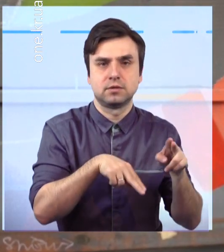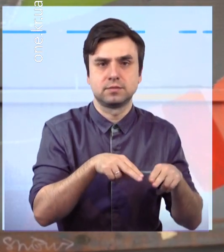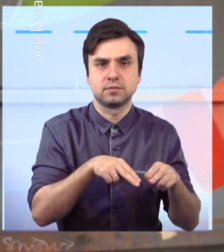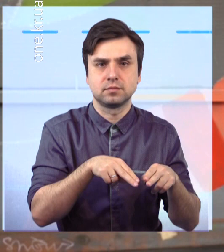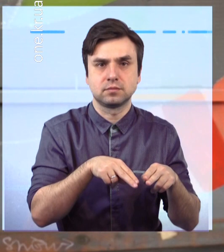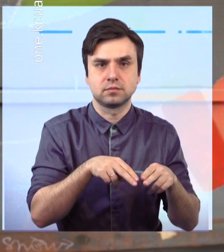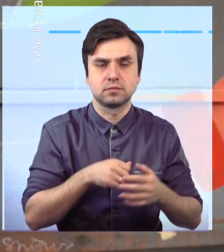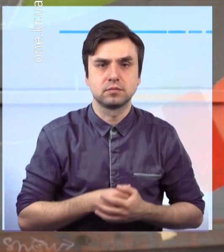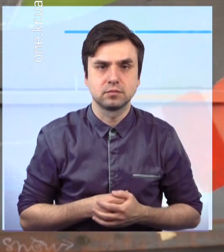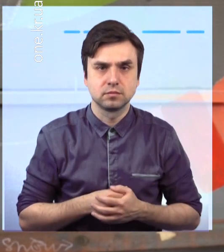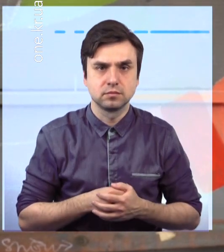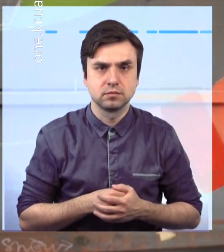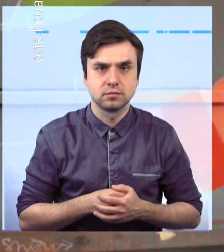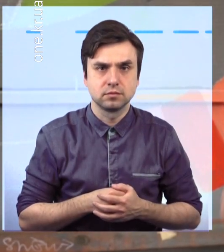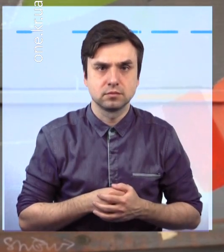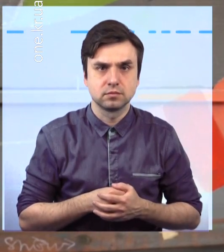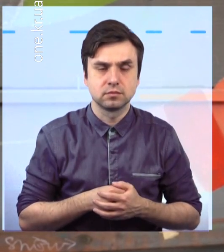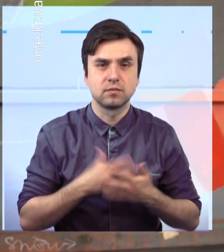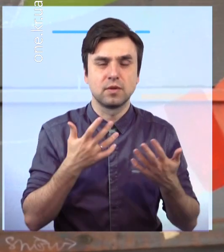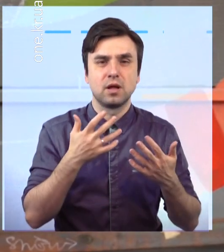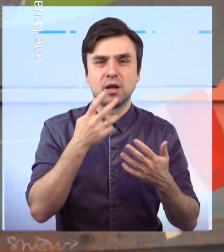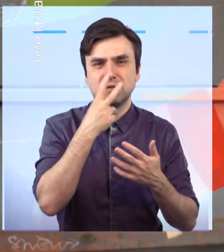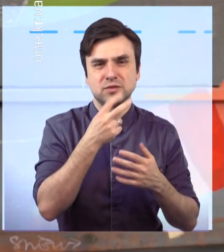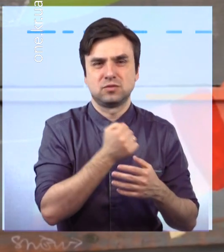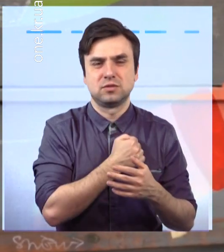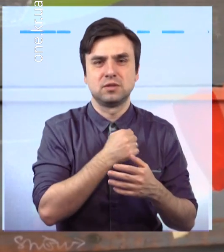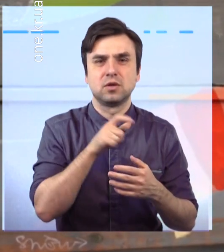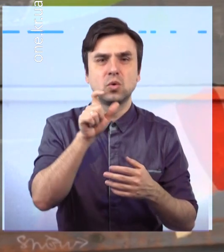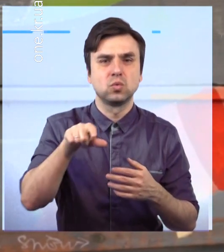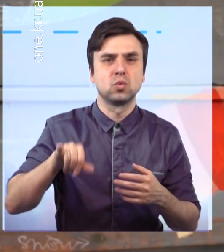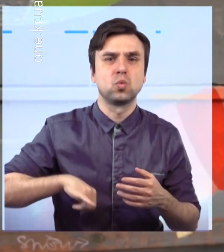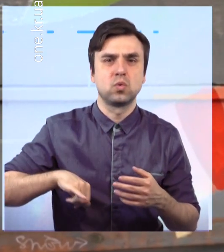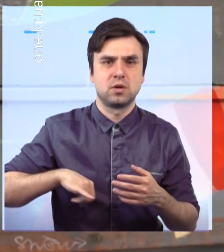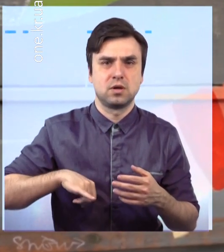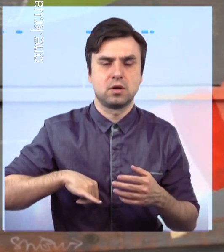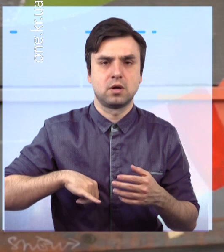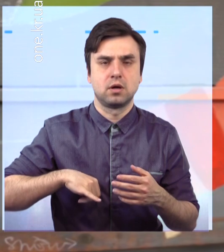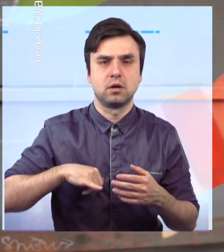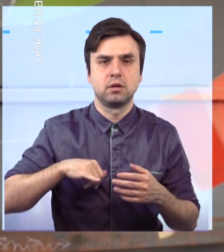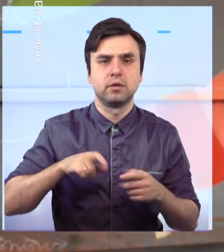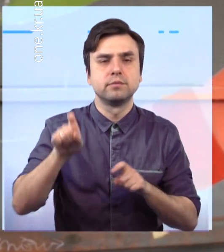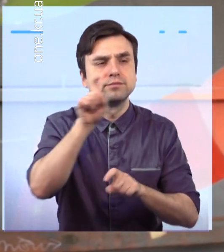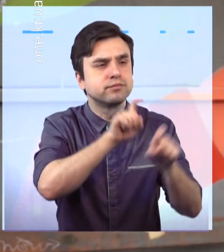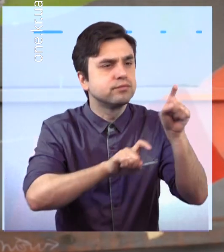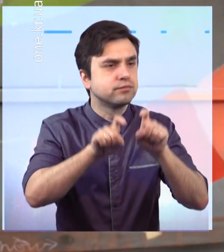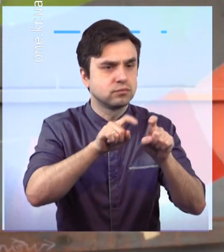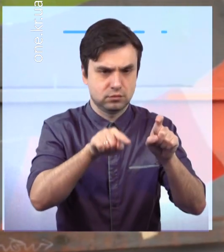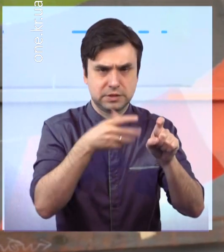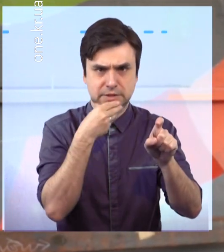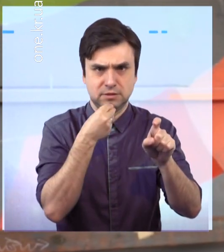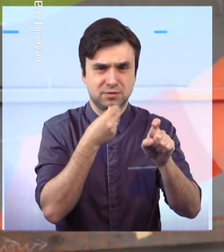стрит-арт, для мене то більше вандалізм. Або ти можеш нести якусь